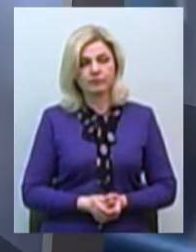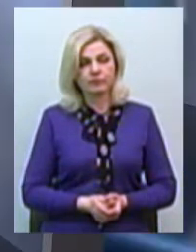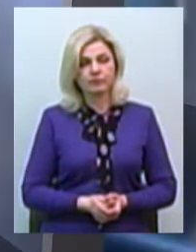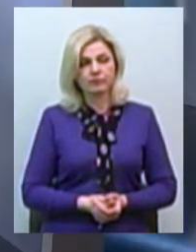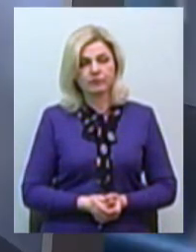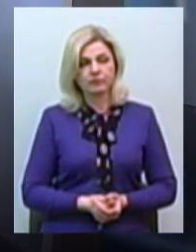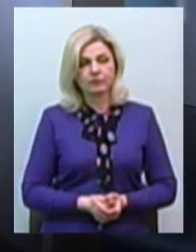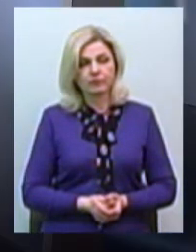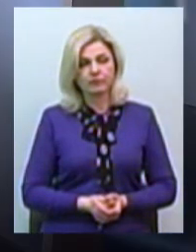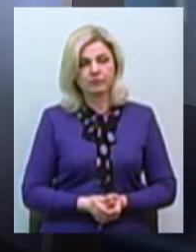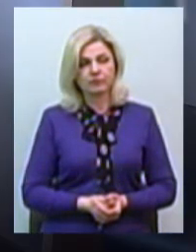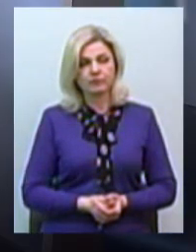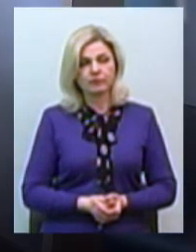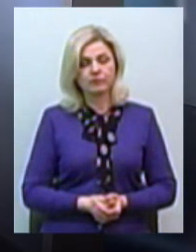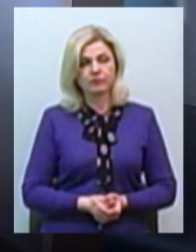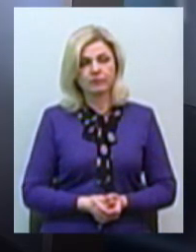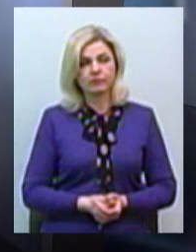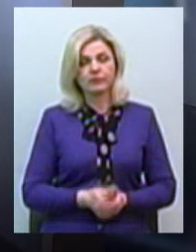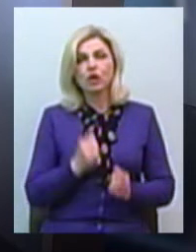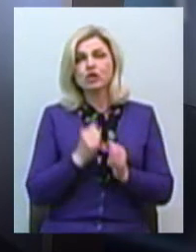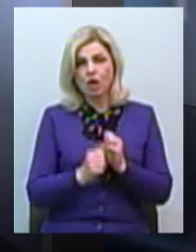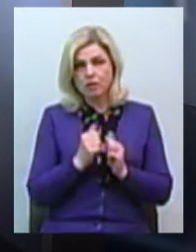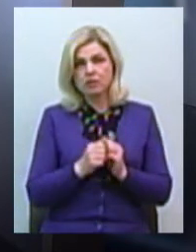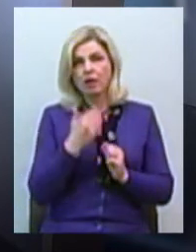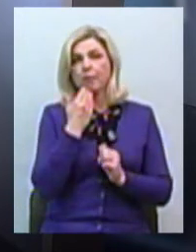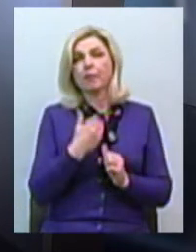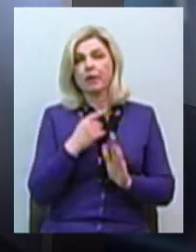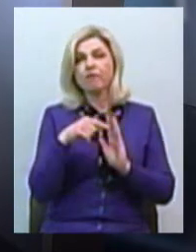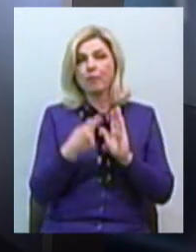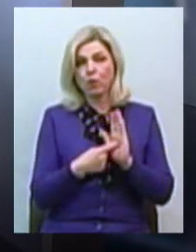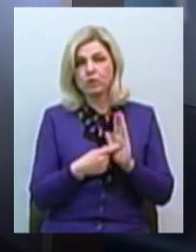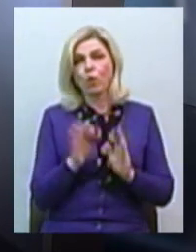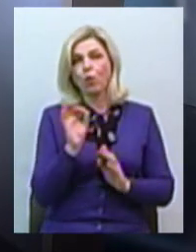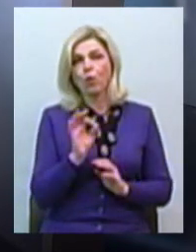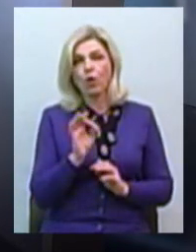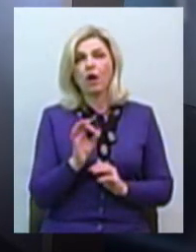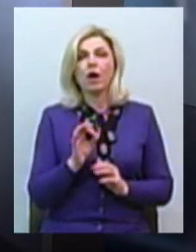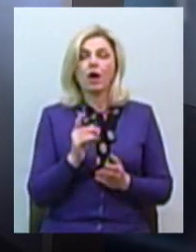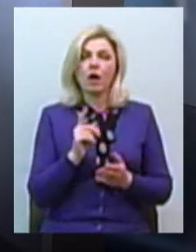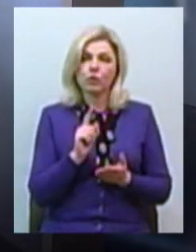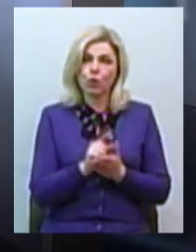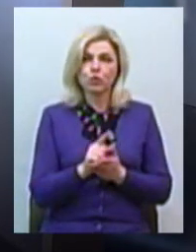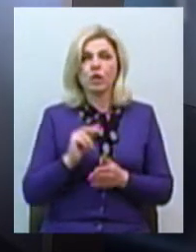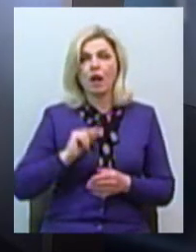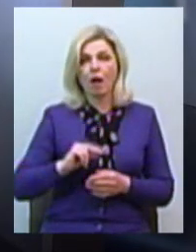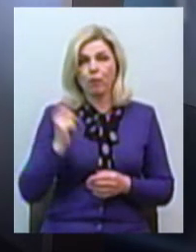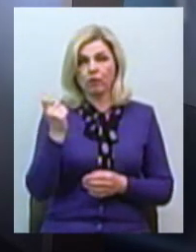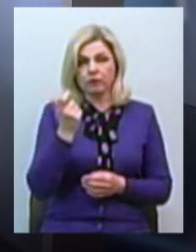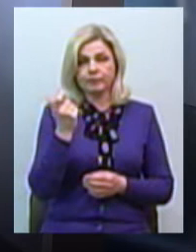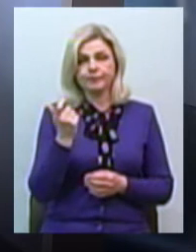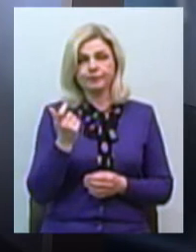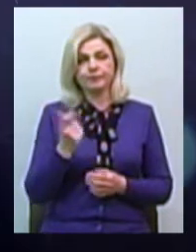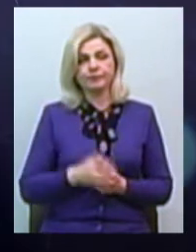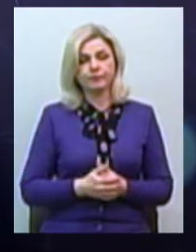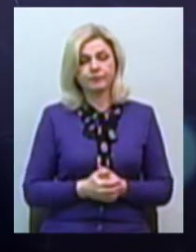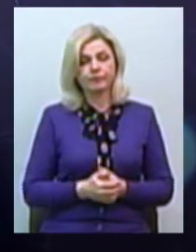Також мені нерідко задають питання клієнти щодо того, має роботодавець, скажімо так,